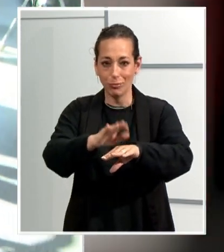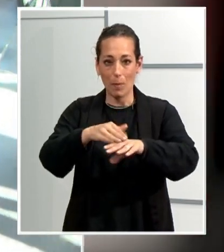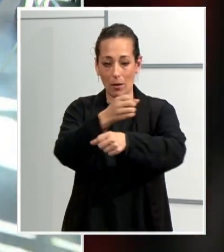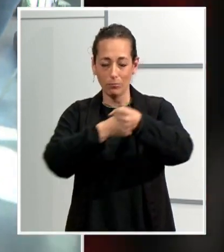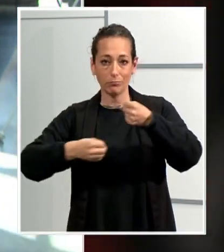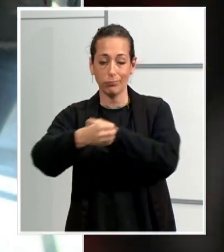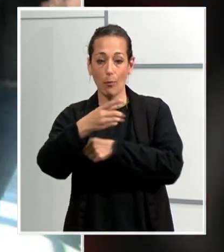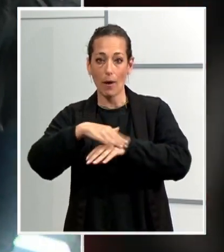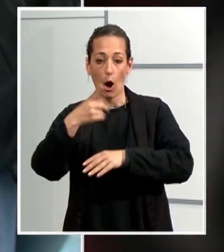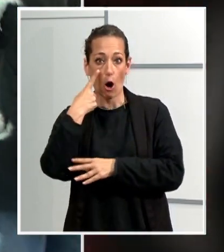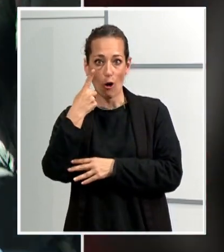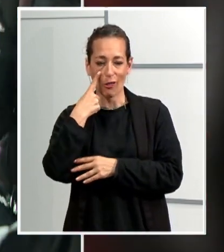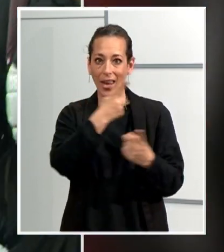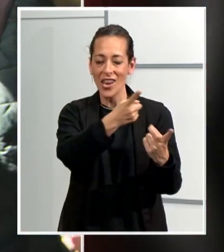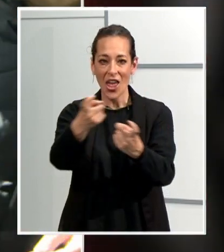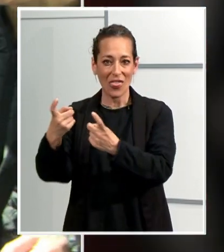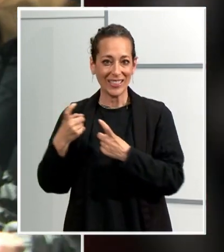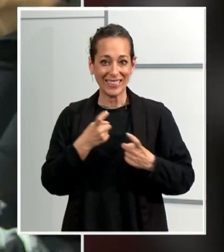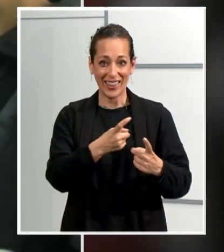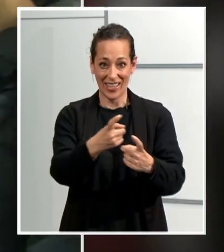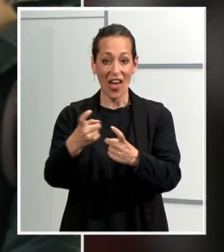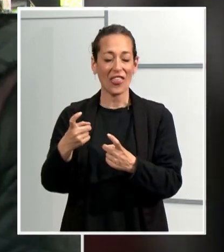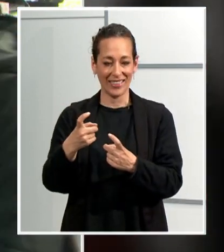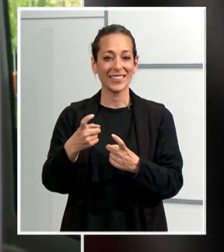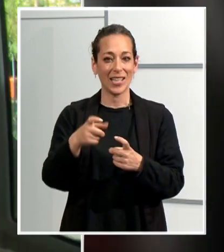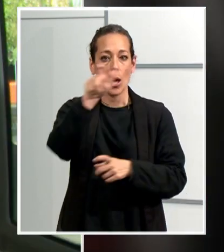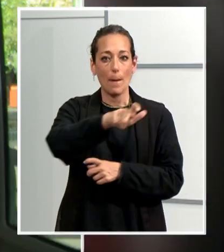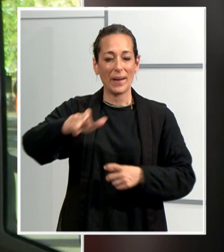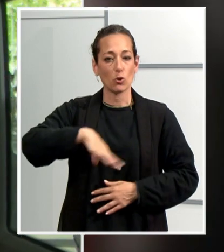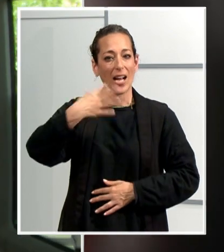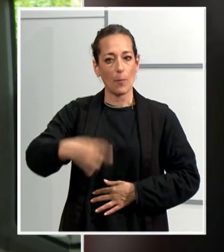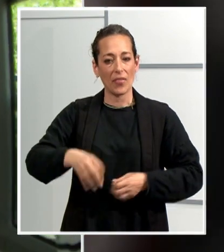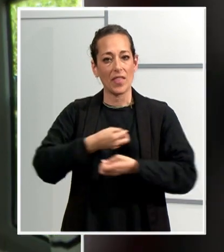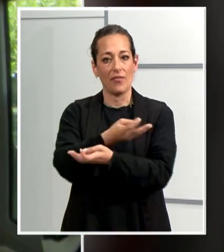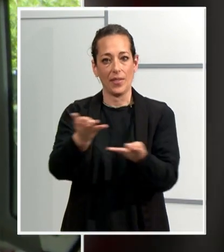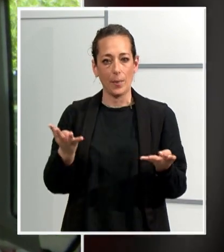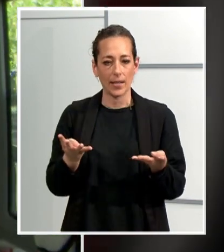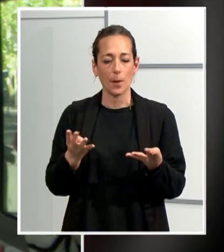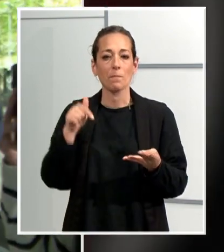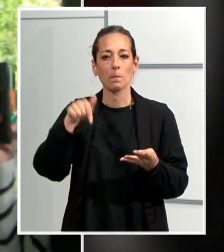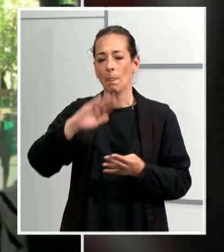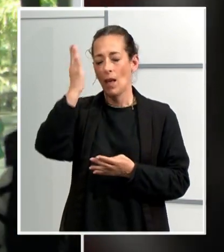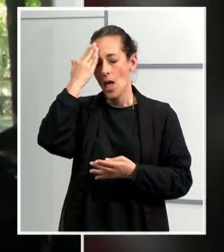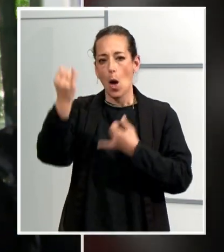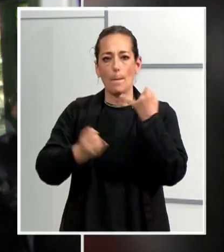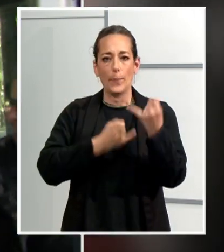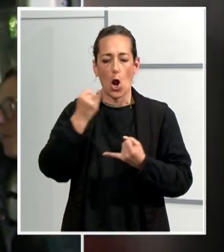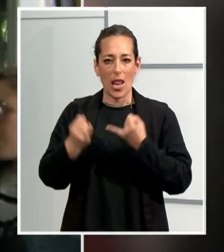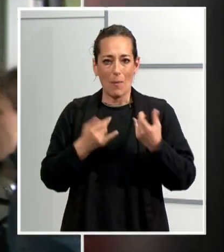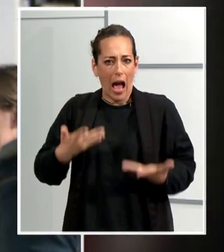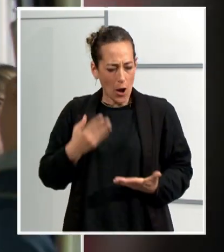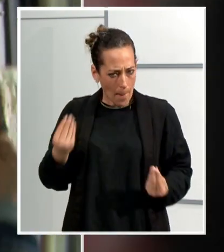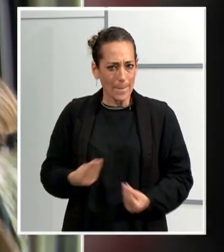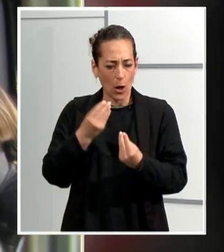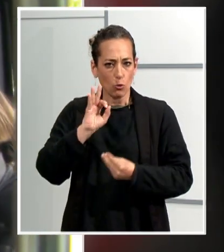primera mà les necessitats de les persones amb capacitats diverses. Els principals problemes, a que avui dia també ja s'ha millorat bastant i s'està treballant amb